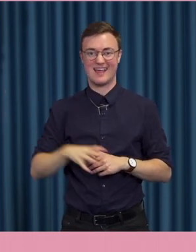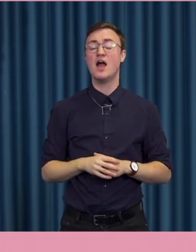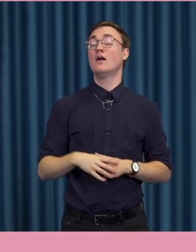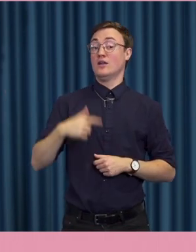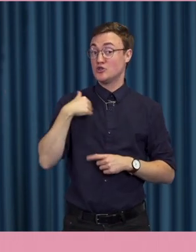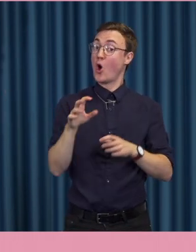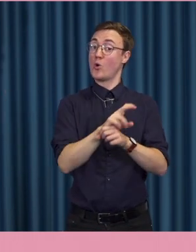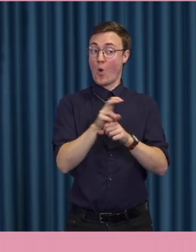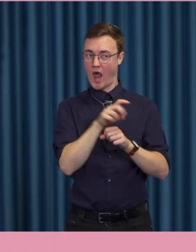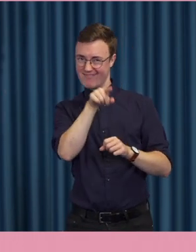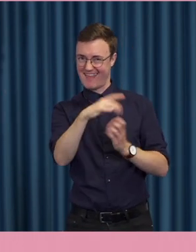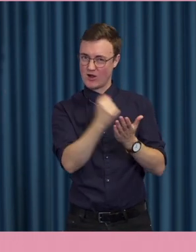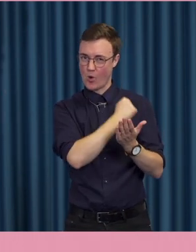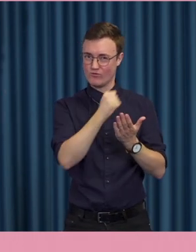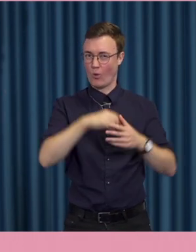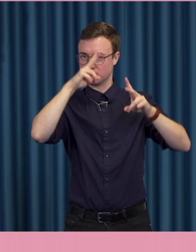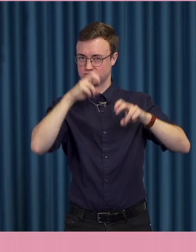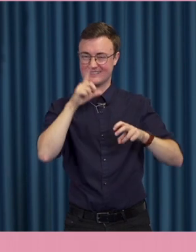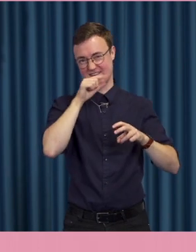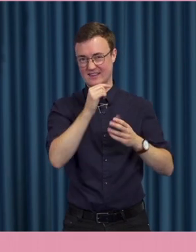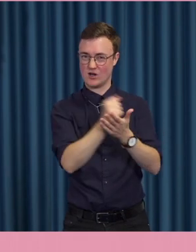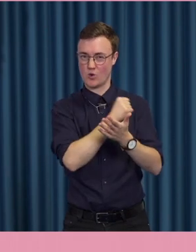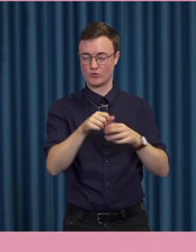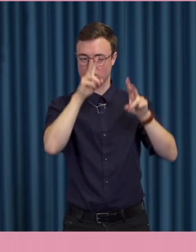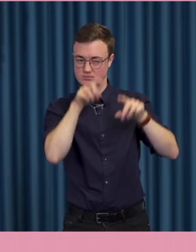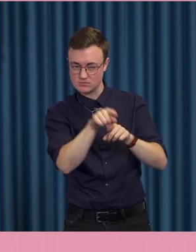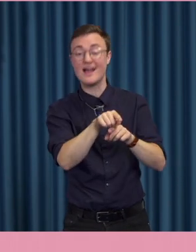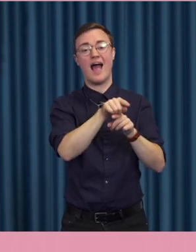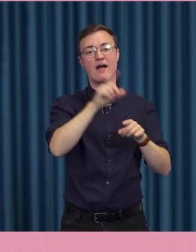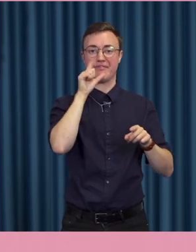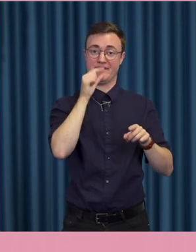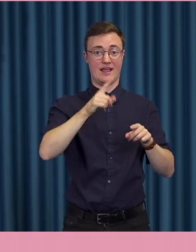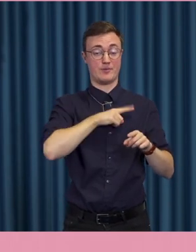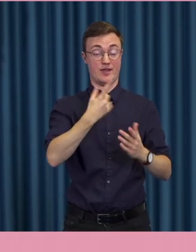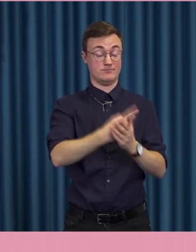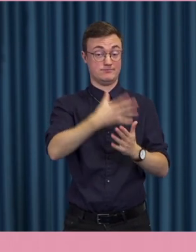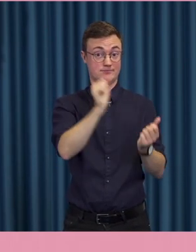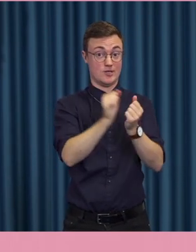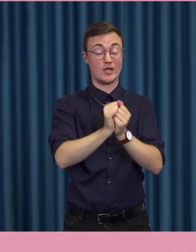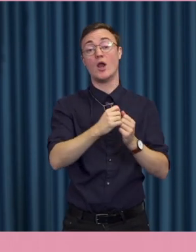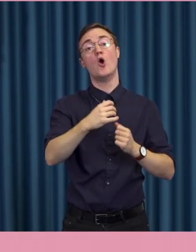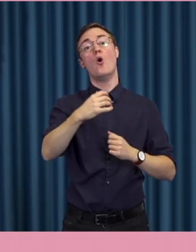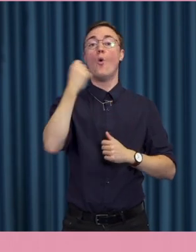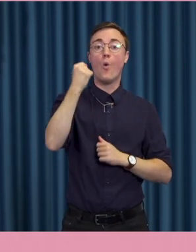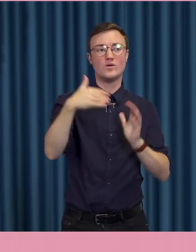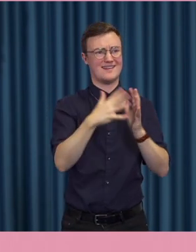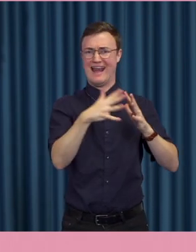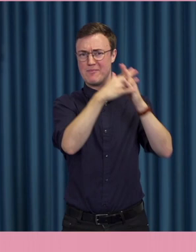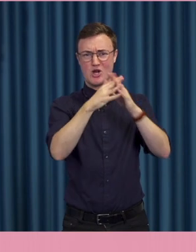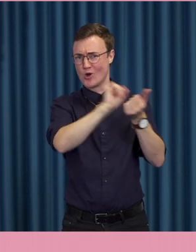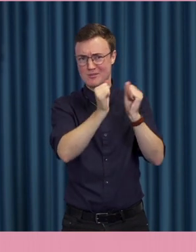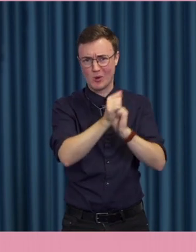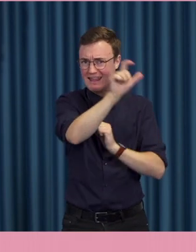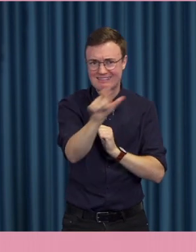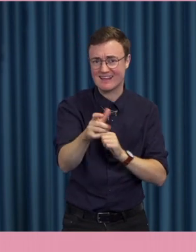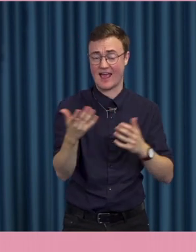kollade lite närmare på det twittrade om väldigt märkliga saker det vill säga hot till amerikanska politiker